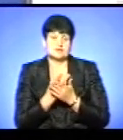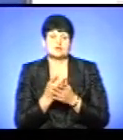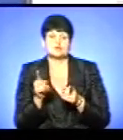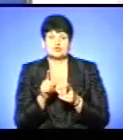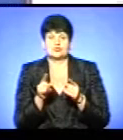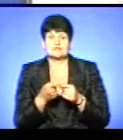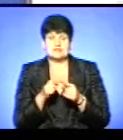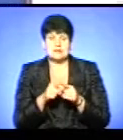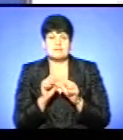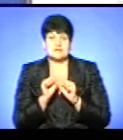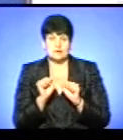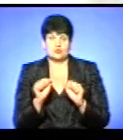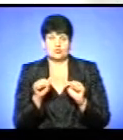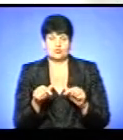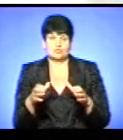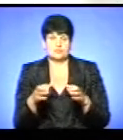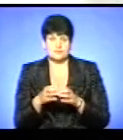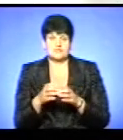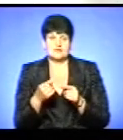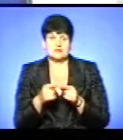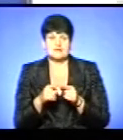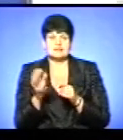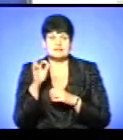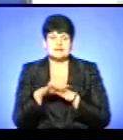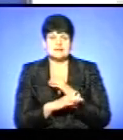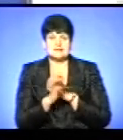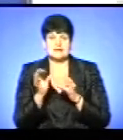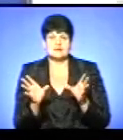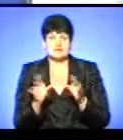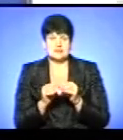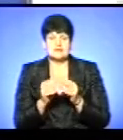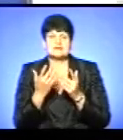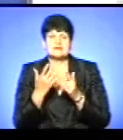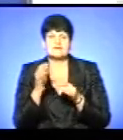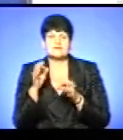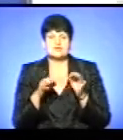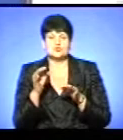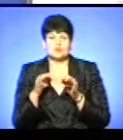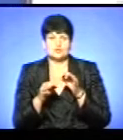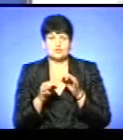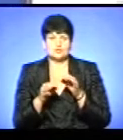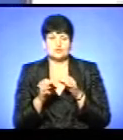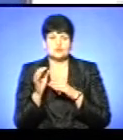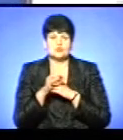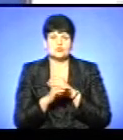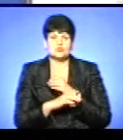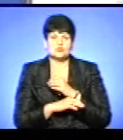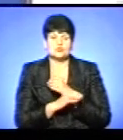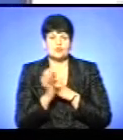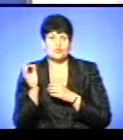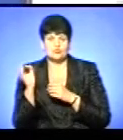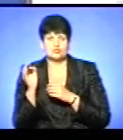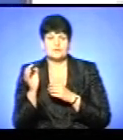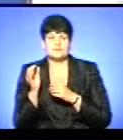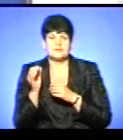вони паттеатрично наховуються. Схід і Захід єдиний. Який відсоток Сходу дітей і дітей з Тернопілля? Зараз 2018 рік ми